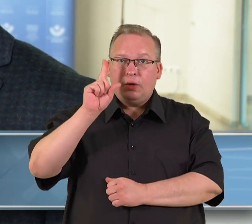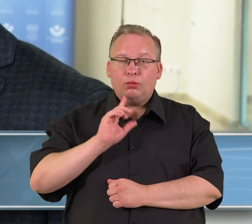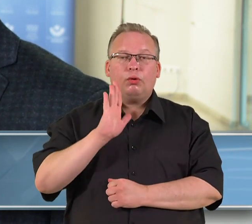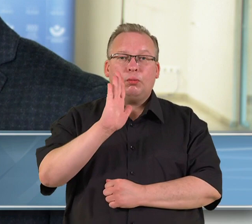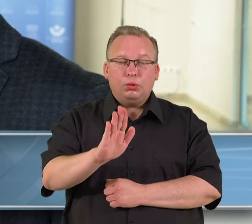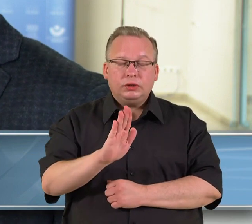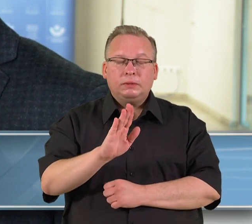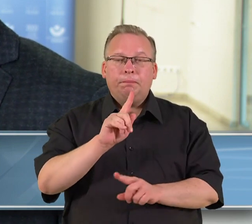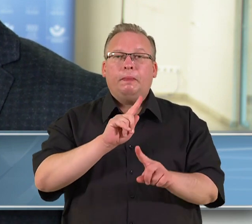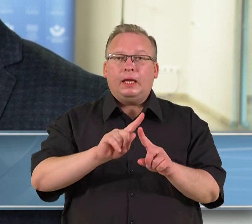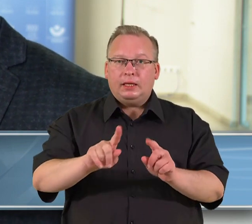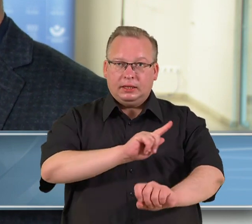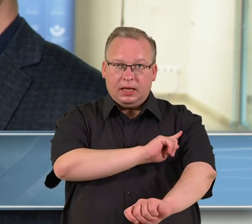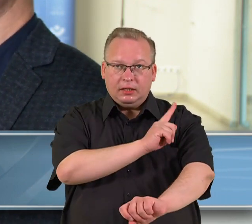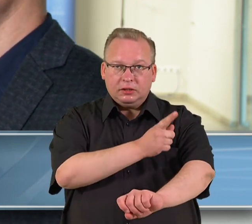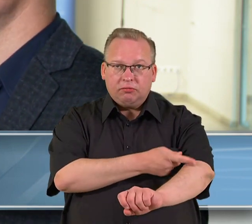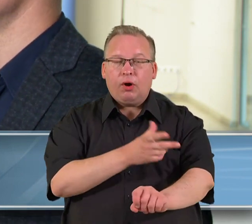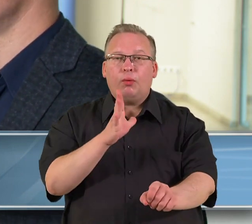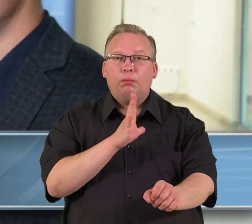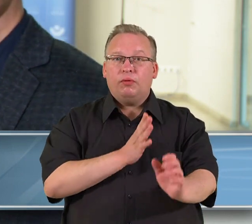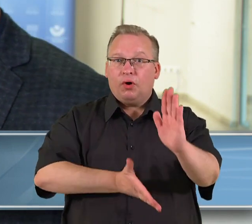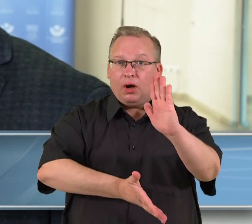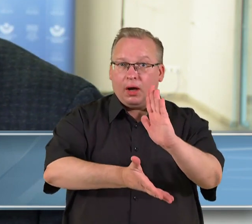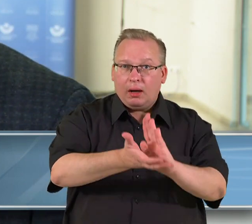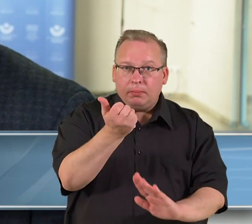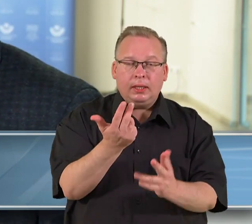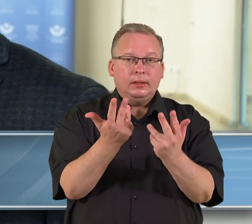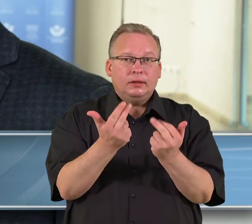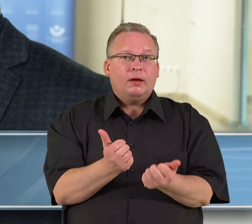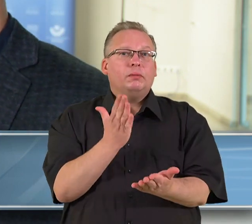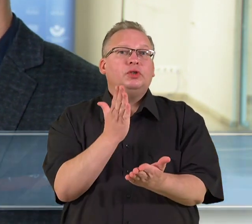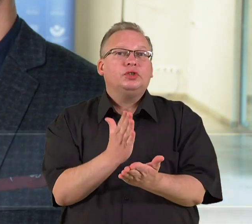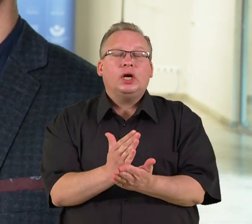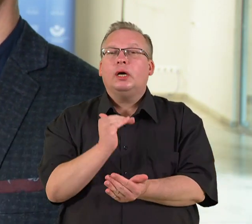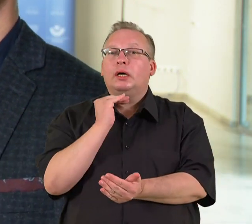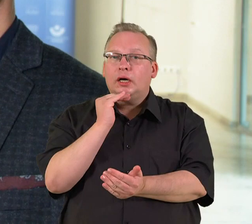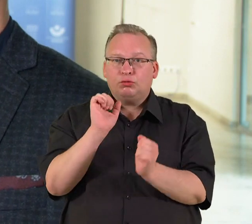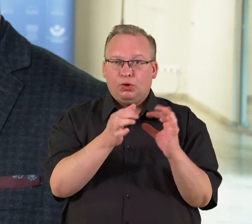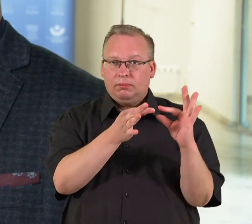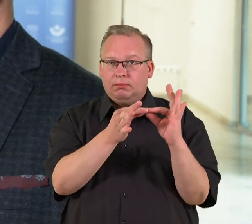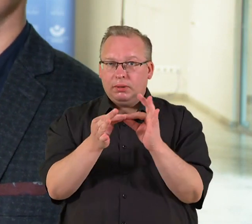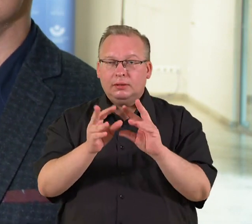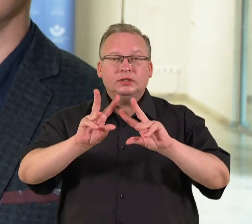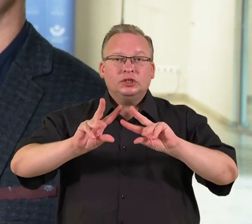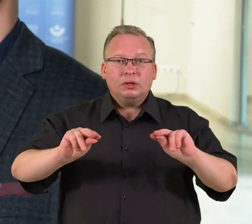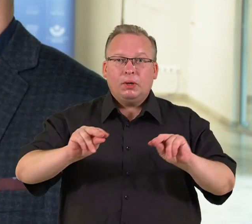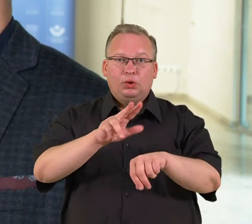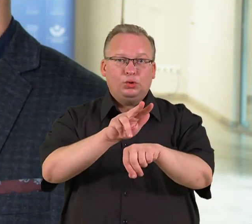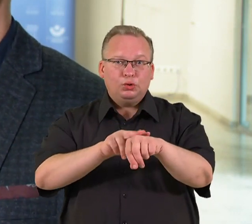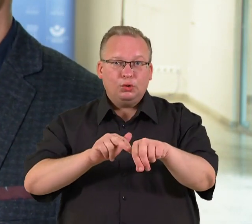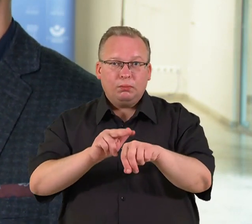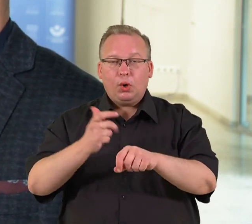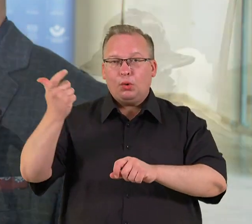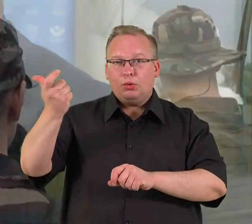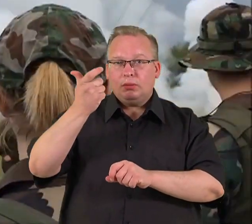intensyvinama. Bet, na, kaip ir buvo atrasta, nors tas ir taip yra aišku, kad šauliai gali bendradarbiajot labai sėkmingai su policija, su